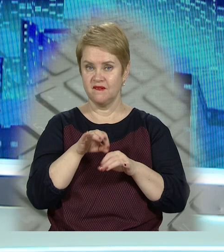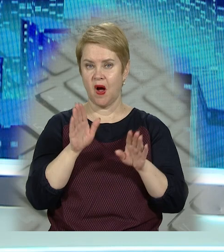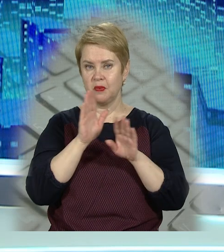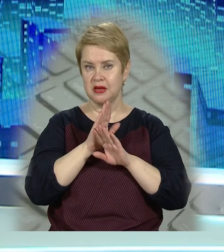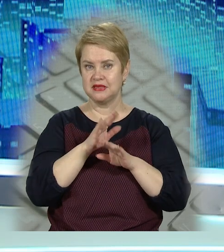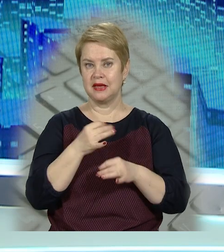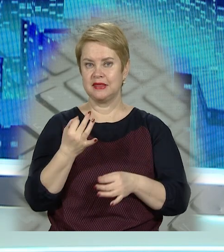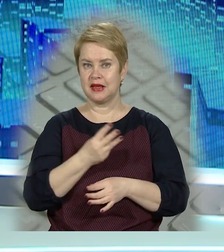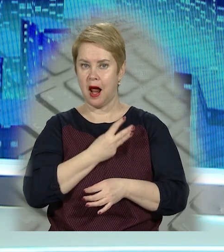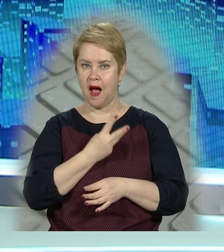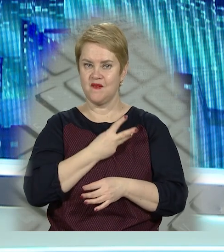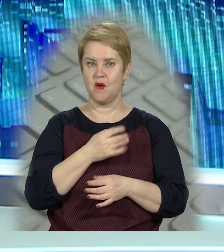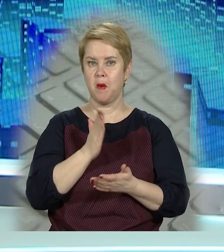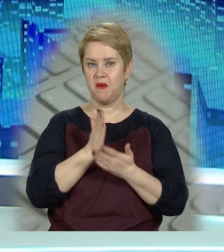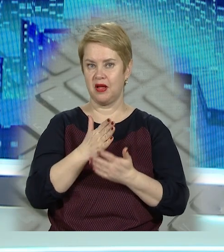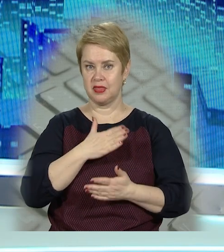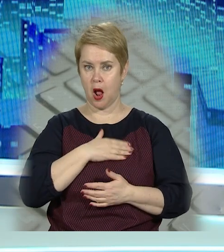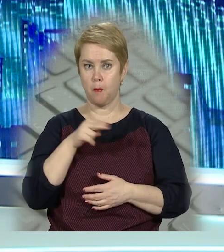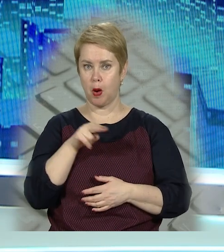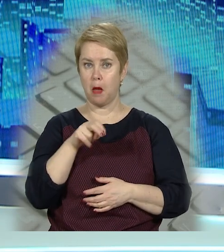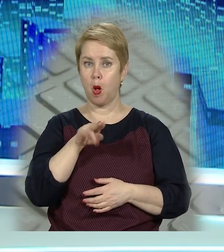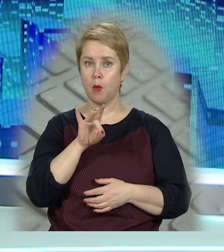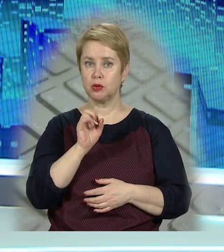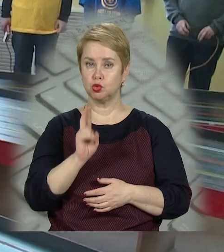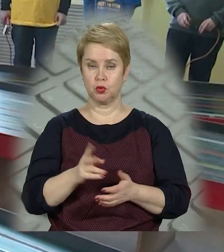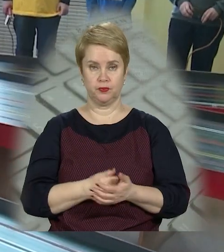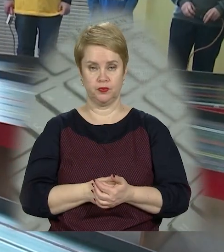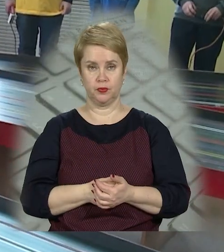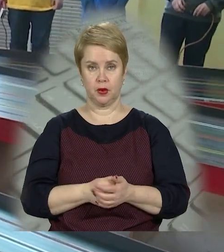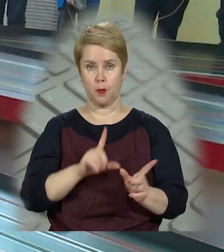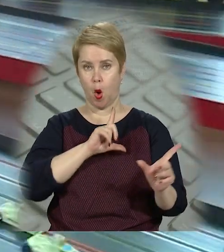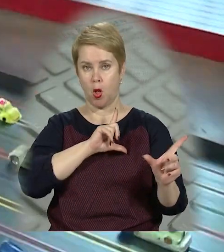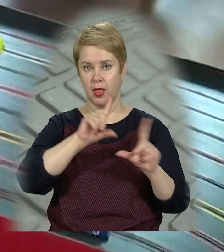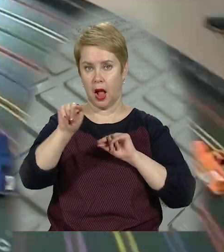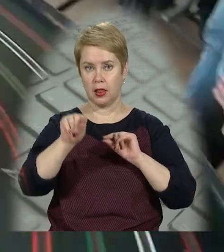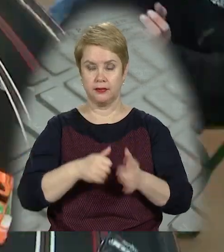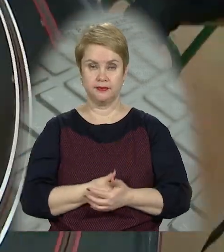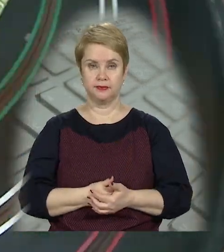атмосфері драйву та емоцій побувала наша Поліна Поломарчук. Поїхали!